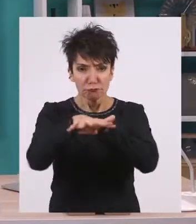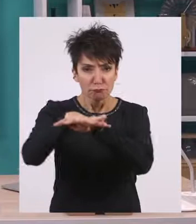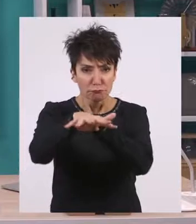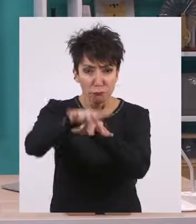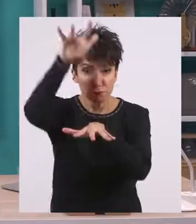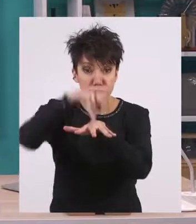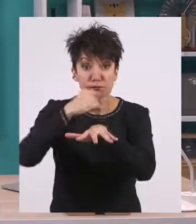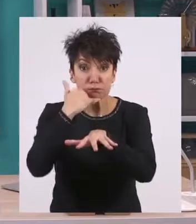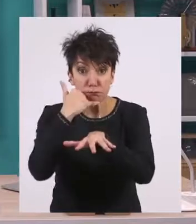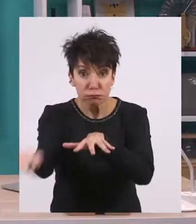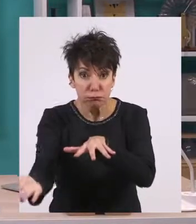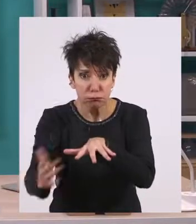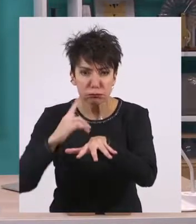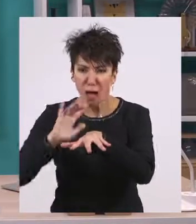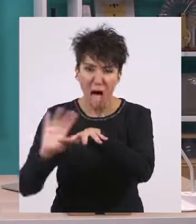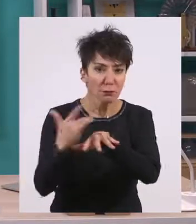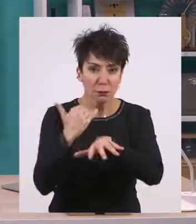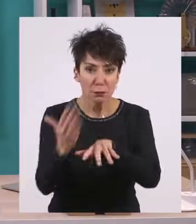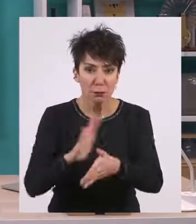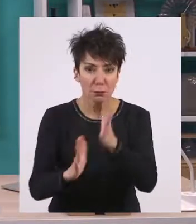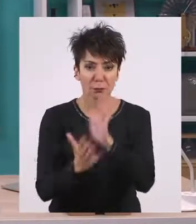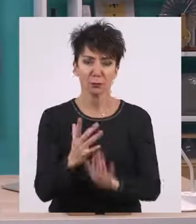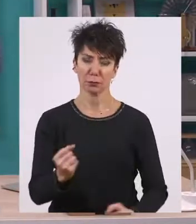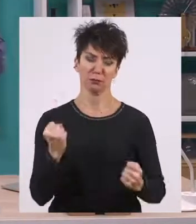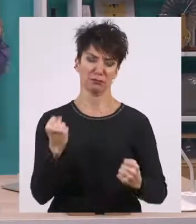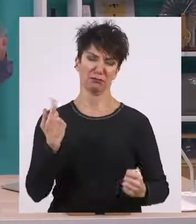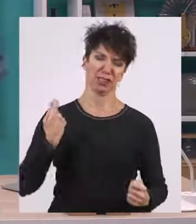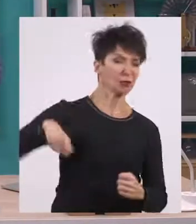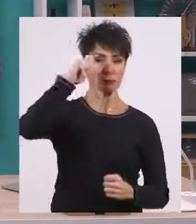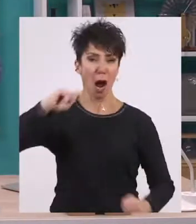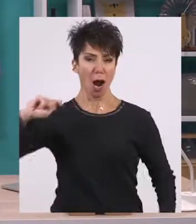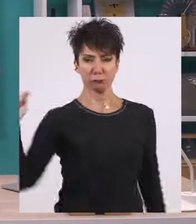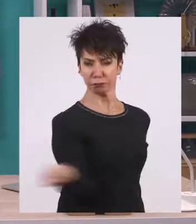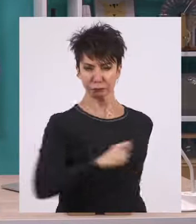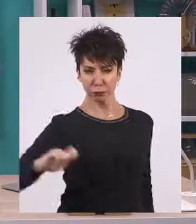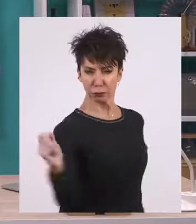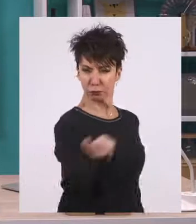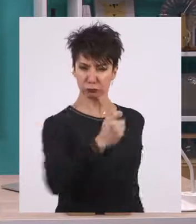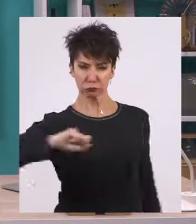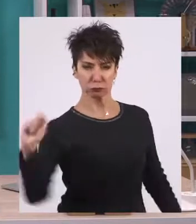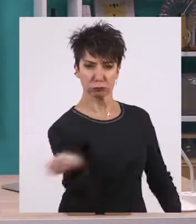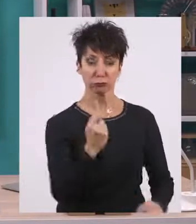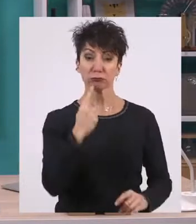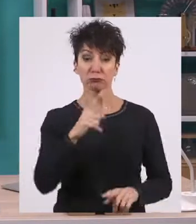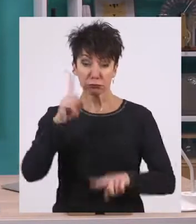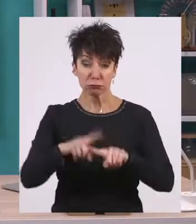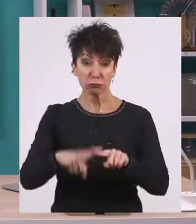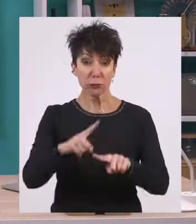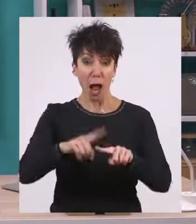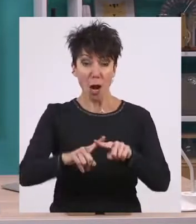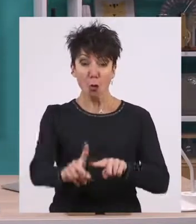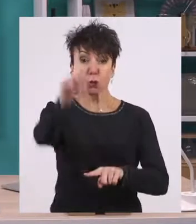ένας από τους καλύτερους αν όχι ο καλύτερος πολεμιστής εκείνης της περίοδου, όχι μόνο στον ελληνικό κόσμο,